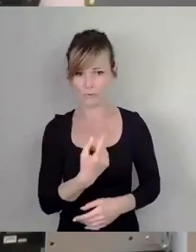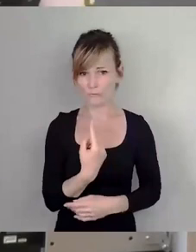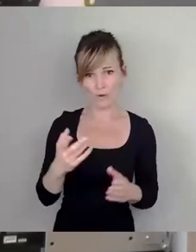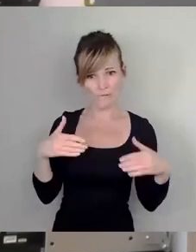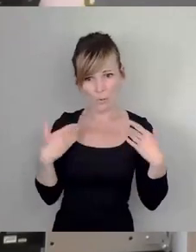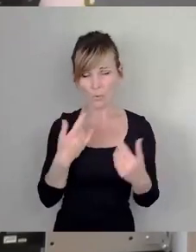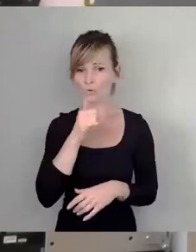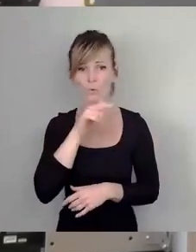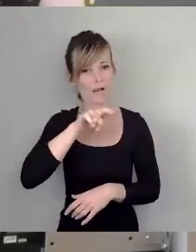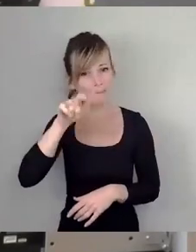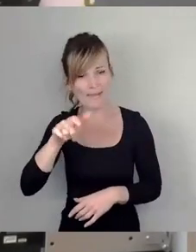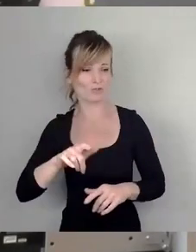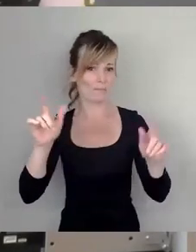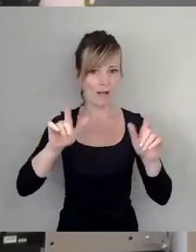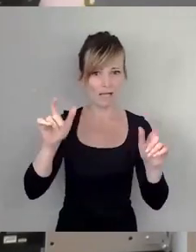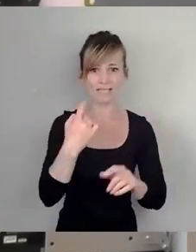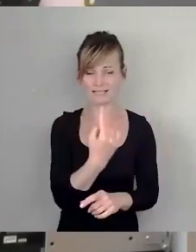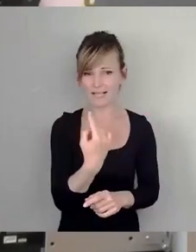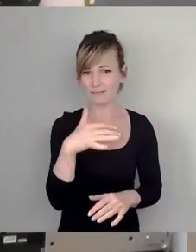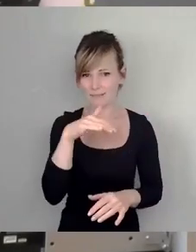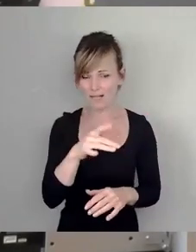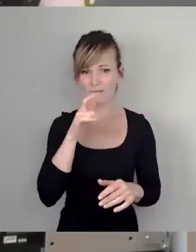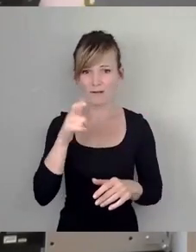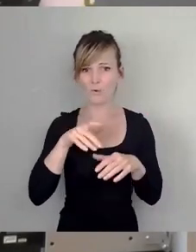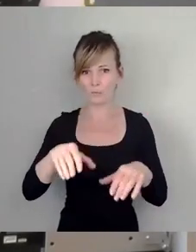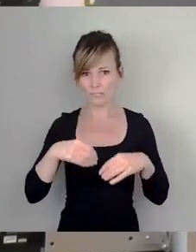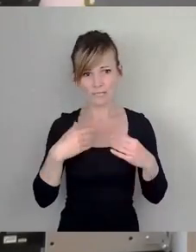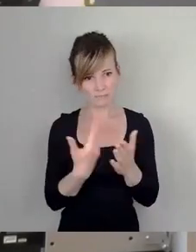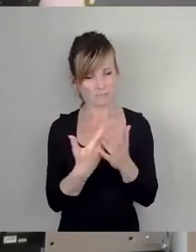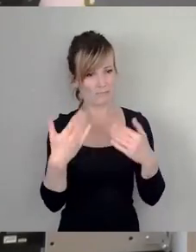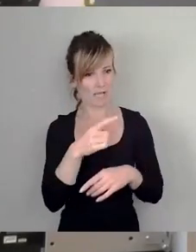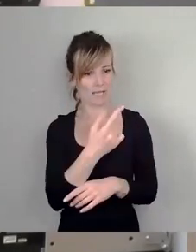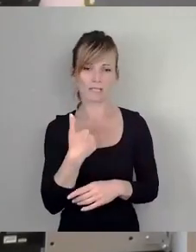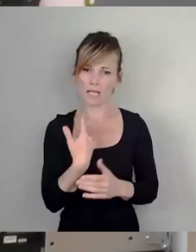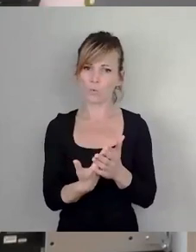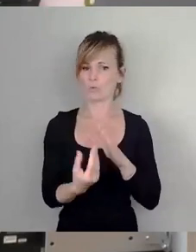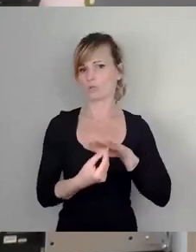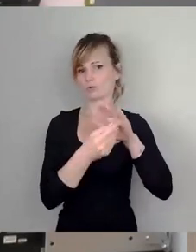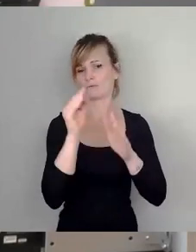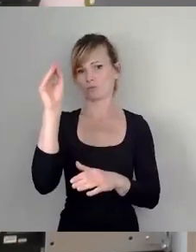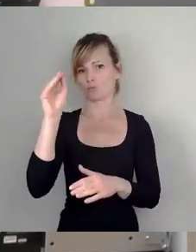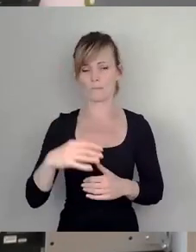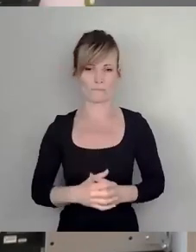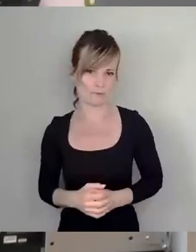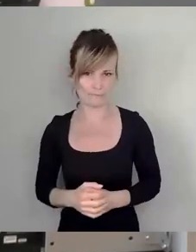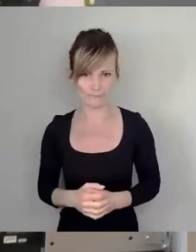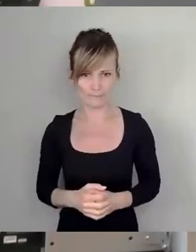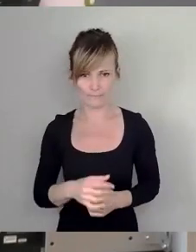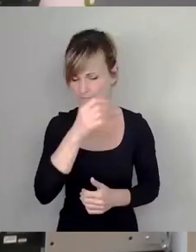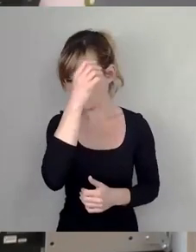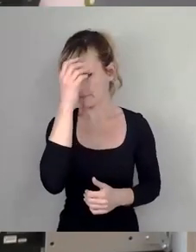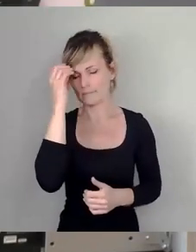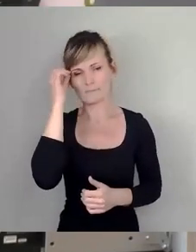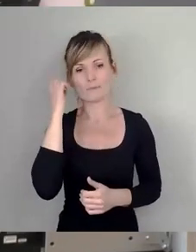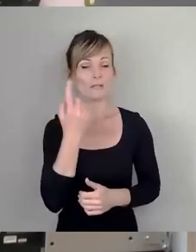Menschen machen Party und sind bereit, dafür eine Verantwortung zu übernehmen. Das sollten wir unterstützen in der Zukunft. Und wir können es ja auch erst